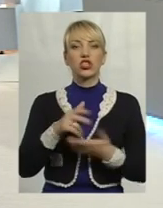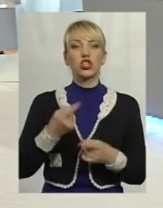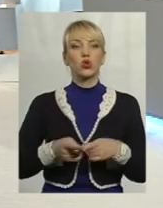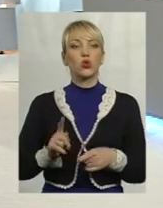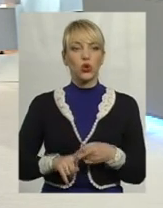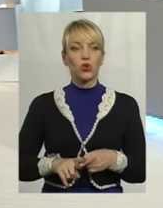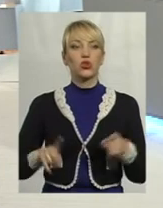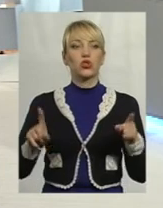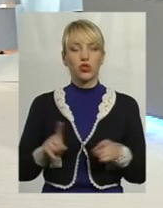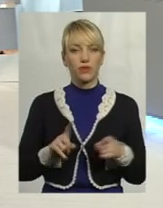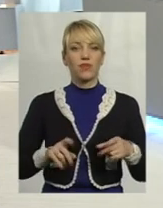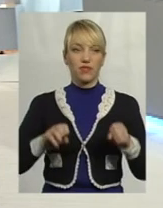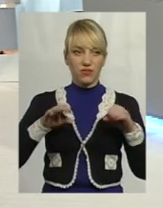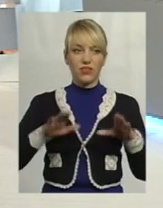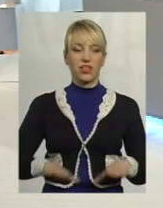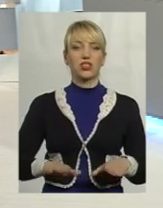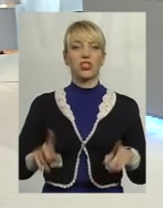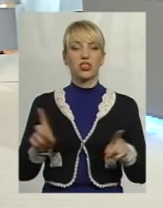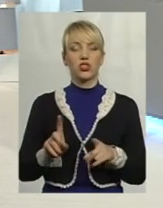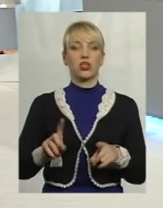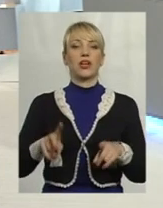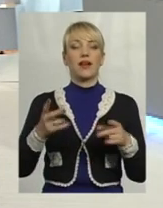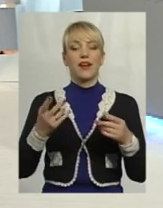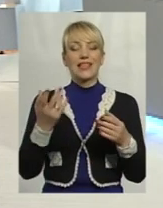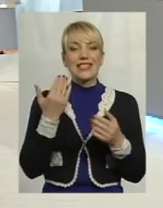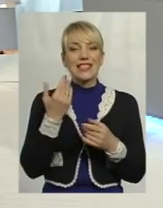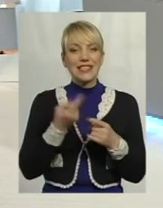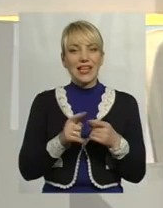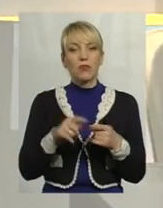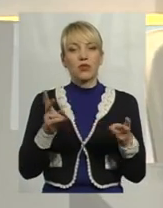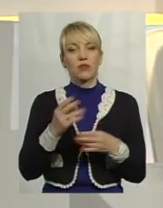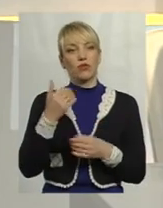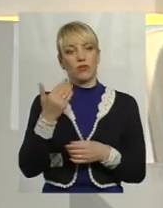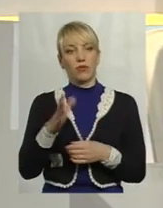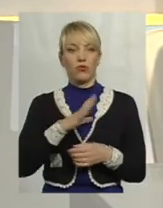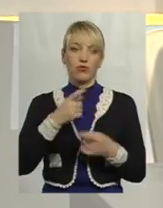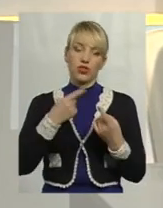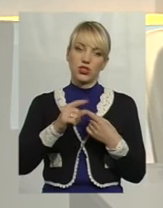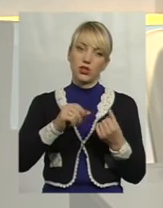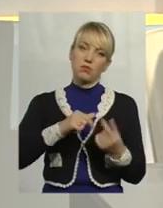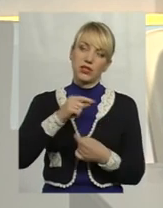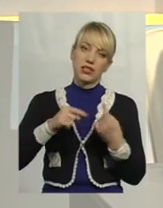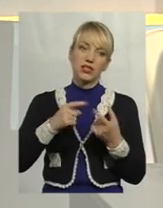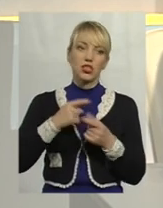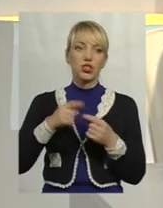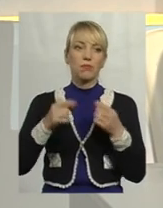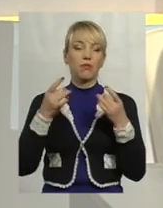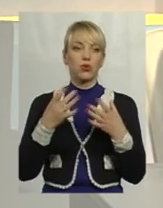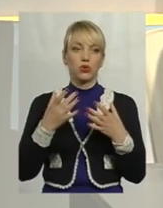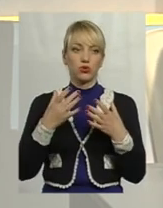що ви вирішили все-таки, що це потрібно вам? Був інший бізнес? Чи просто